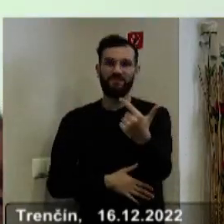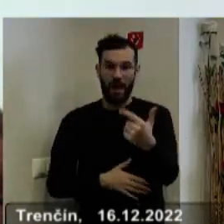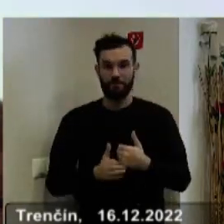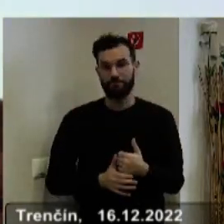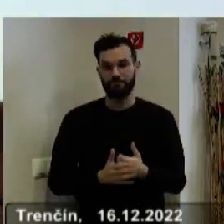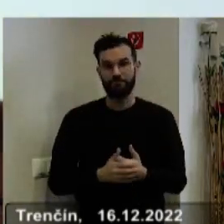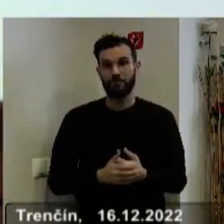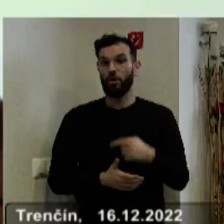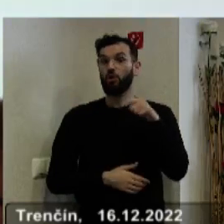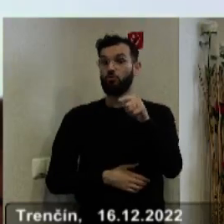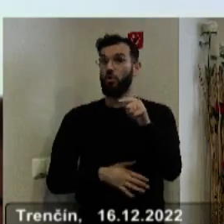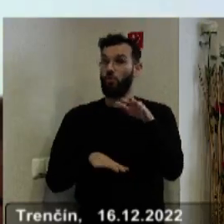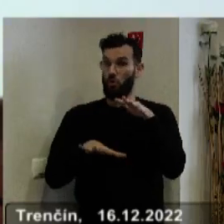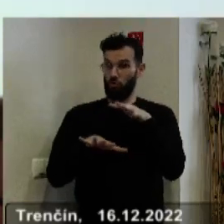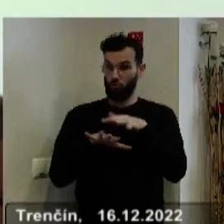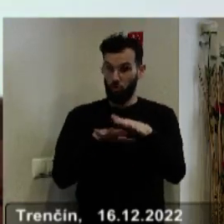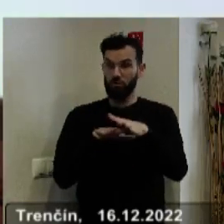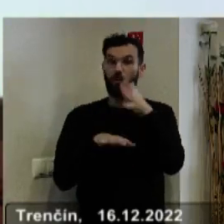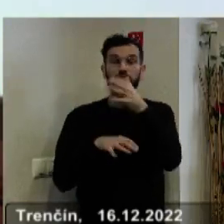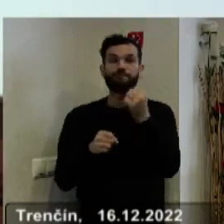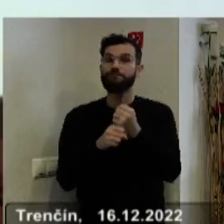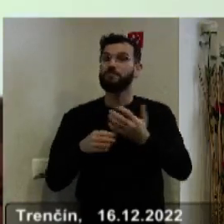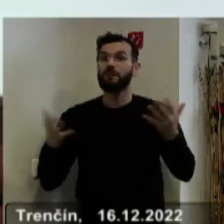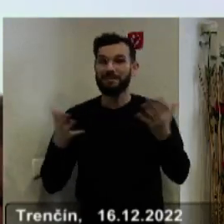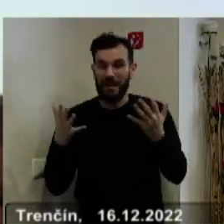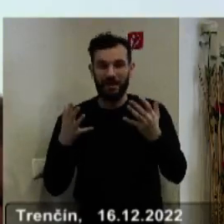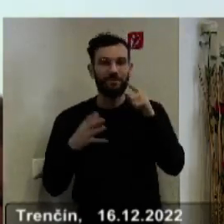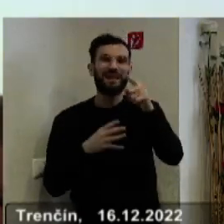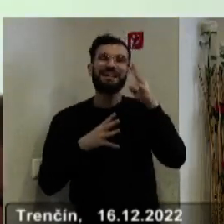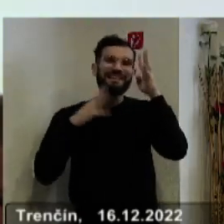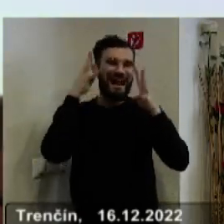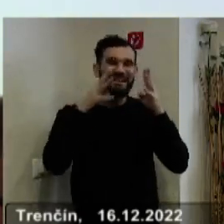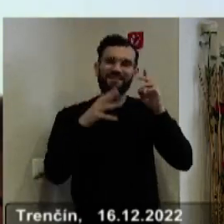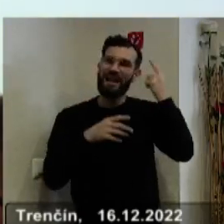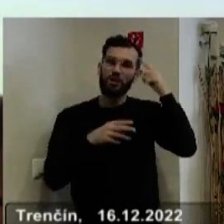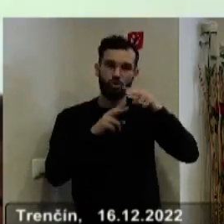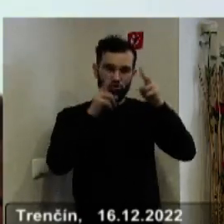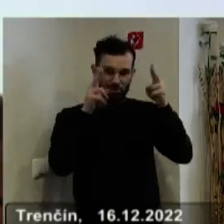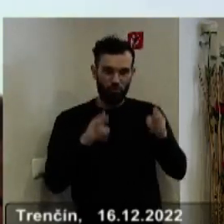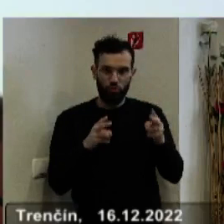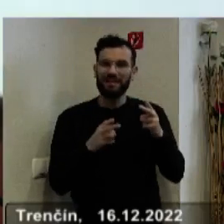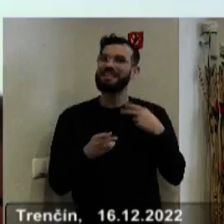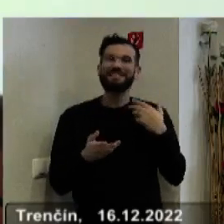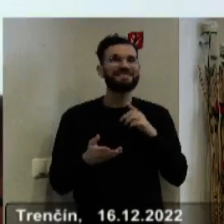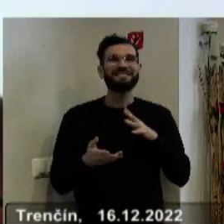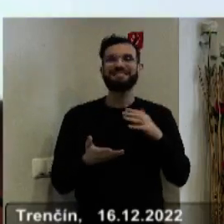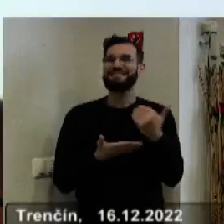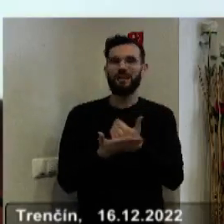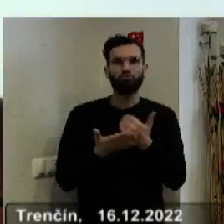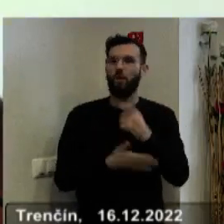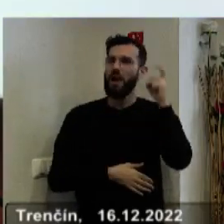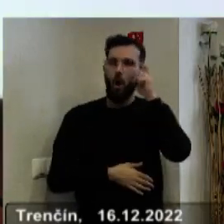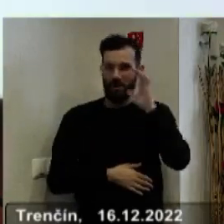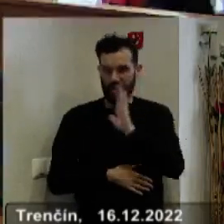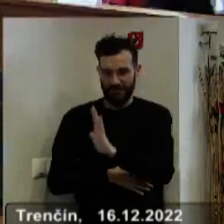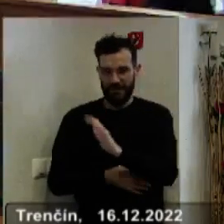Tieto kontroly sa budú ukonávať v kreatívnom inštitúte, nezisková organizácia. Ďakujem pekne za pozornosť, je v mojej strane